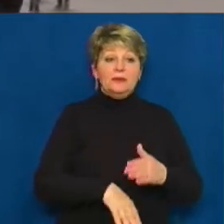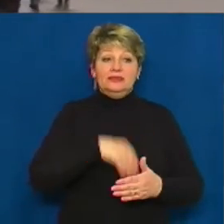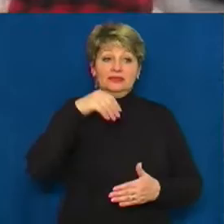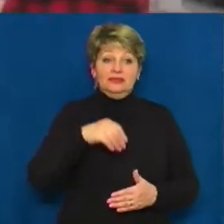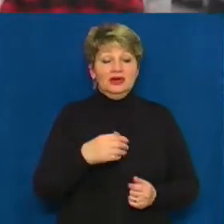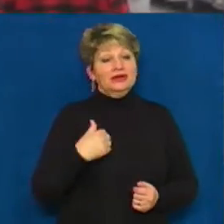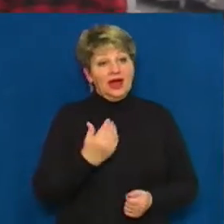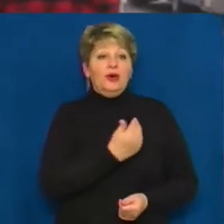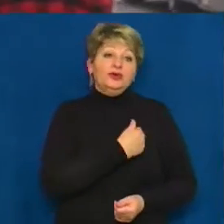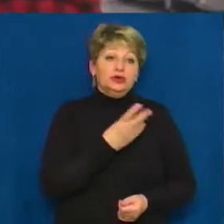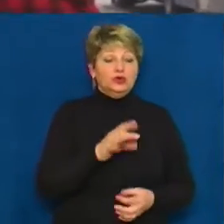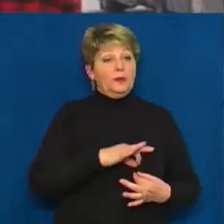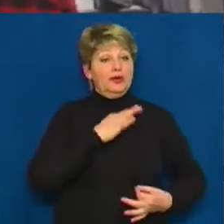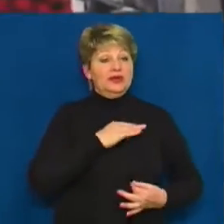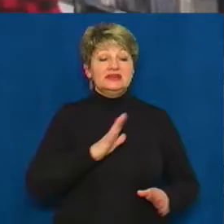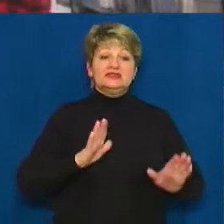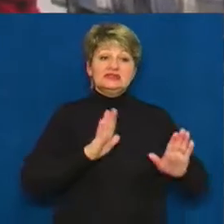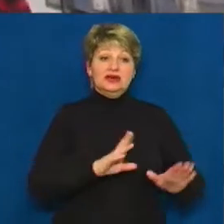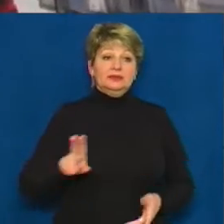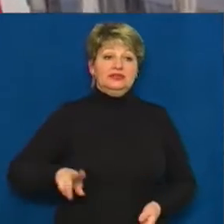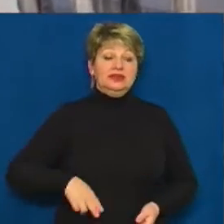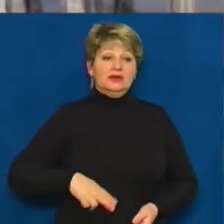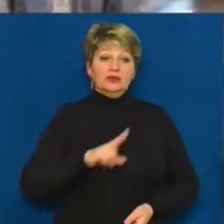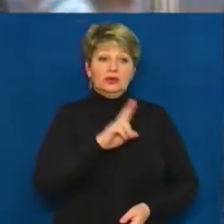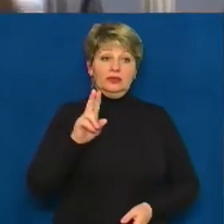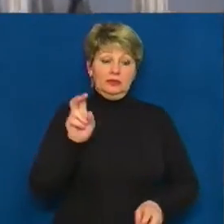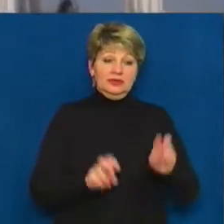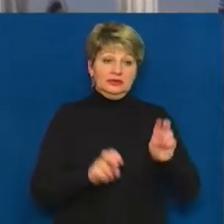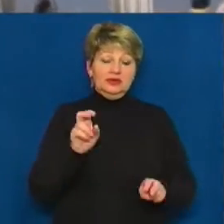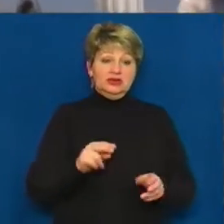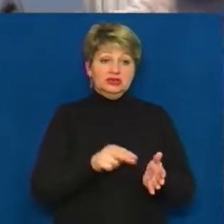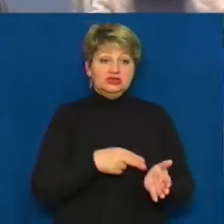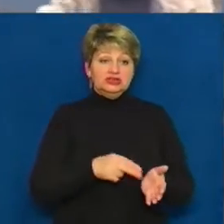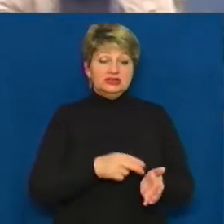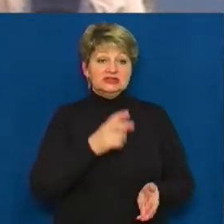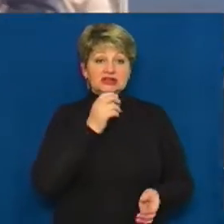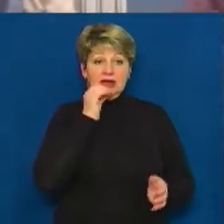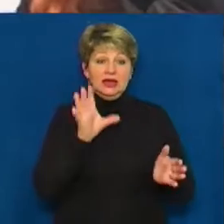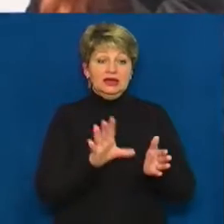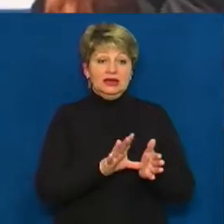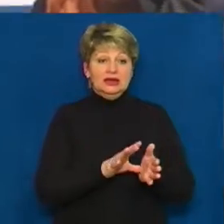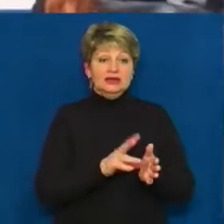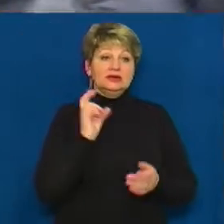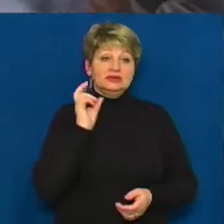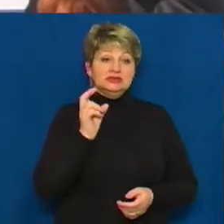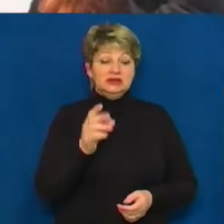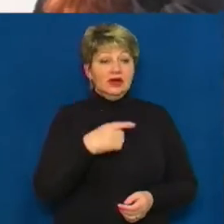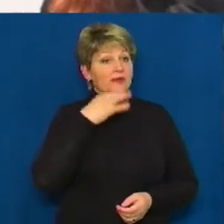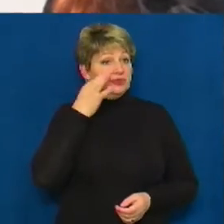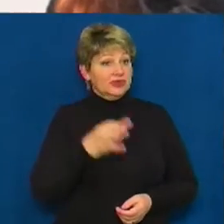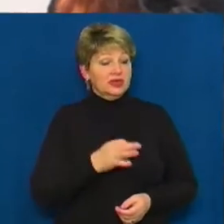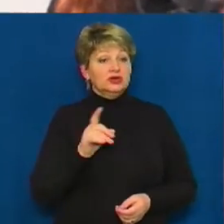боялись. Заступник директора комунального підприємства «Черкаселектортранс» Олексій Ворона зазначає, що профільному